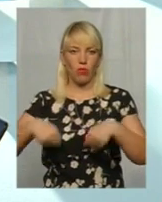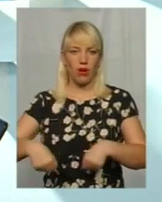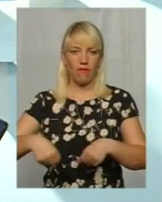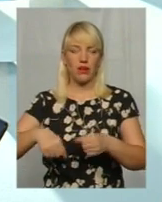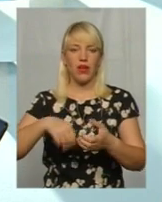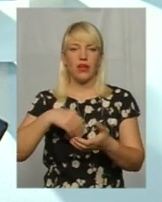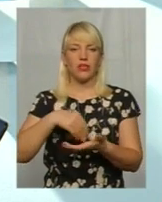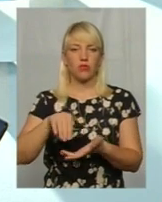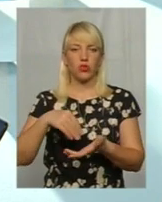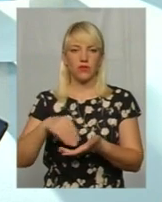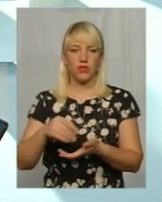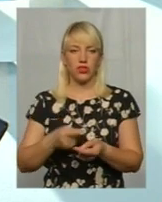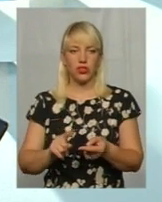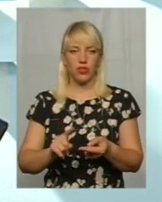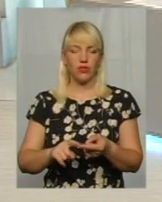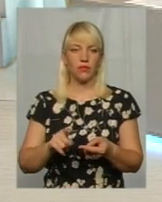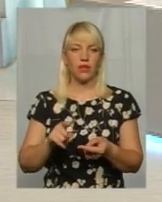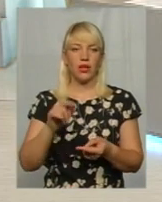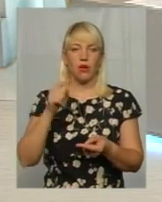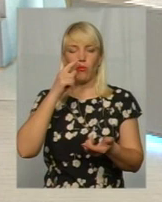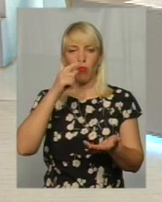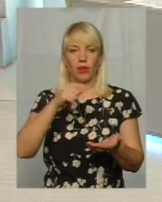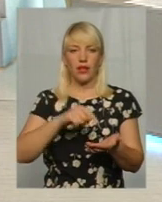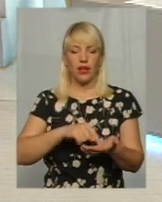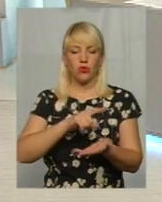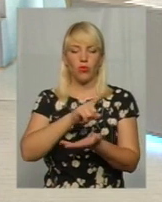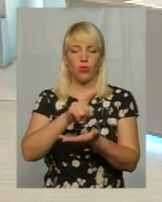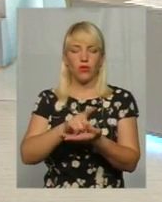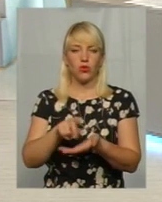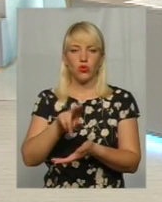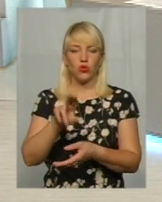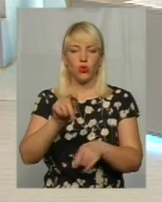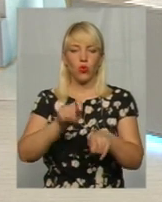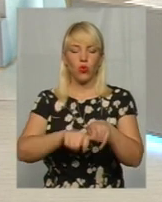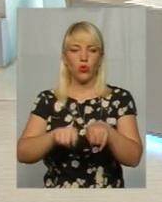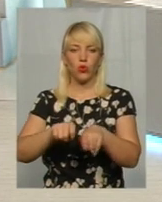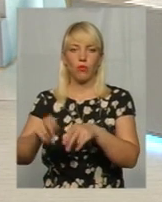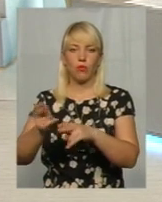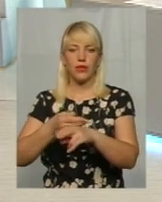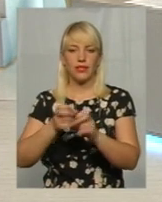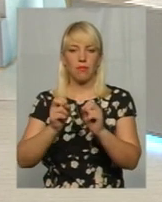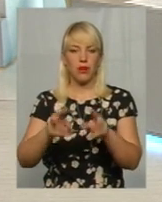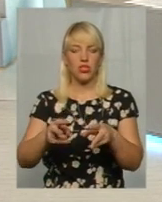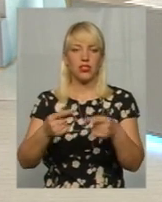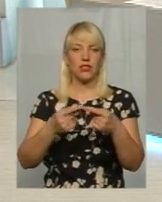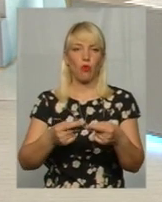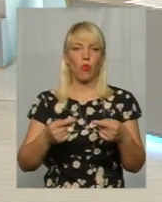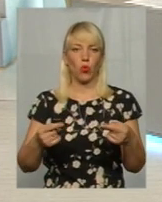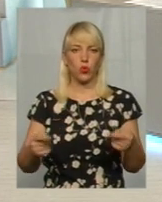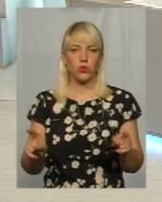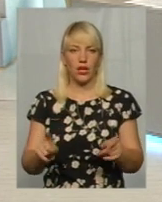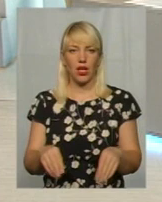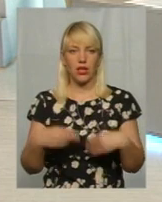з питань захисту прав споживачів, покладає певні обов'язки щодо контролю за безпечністю продукції, яка